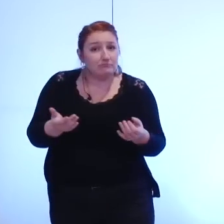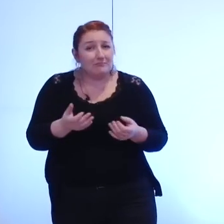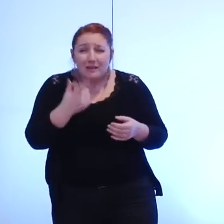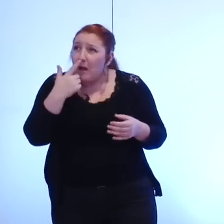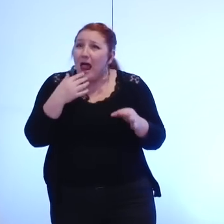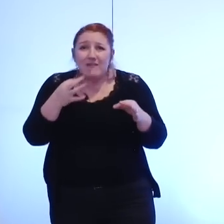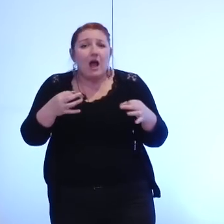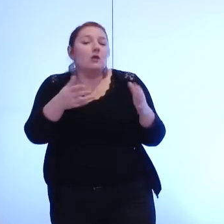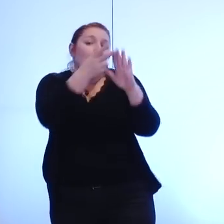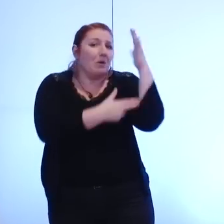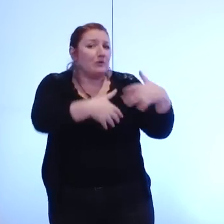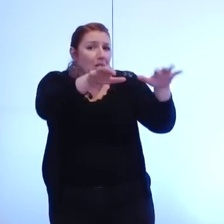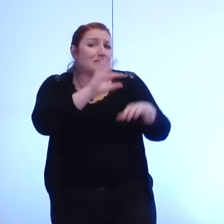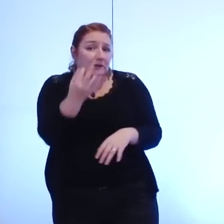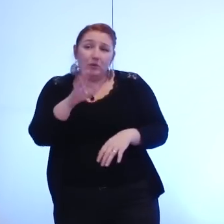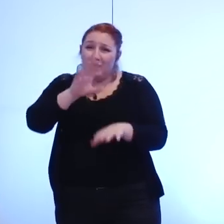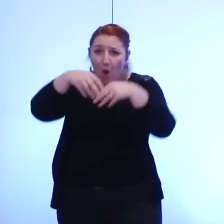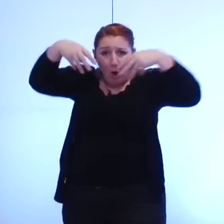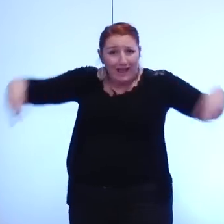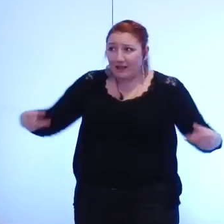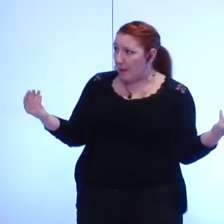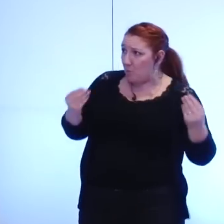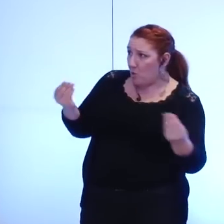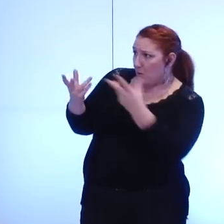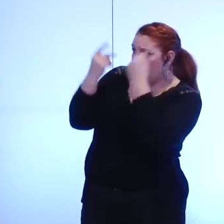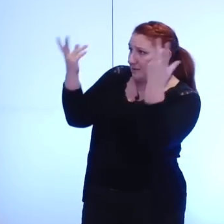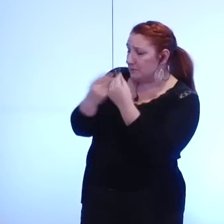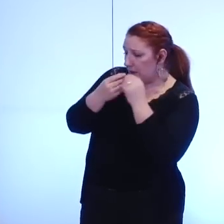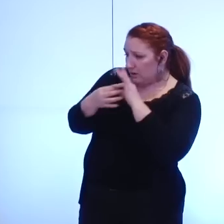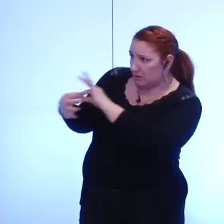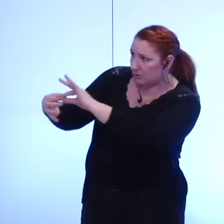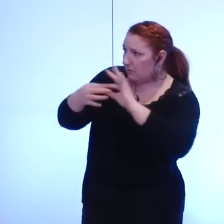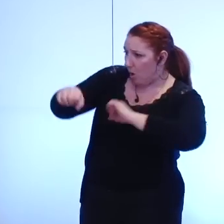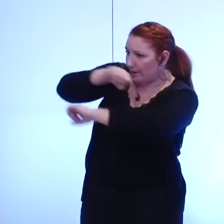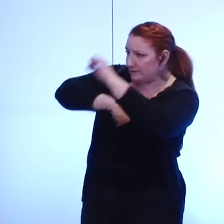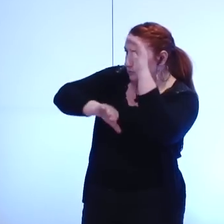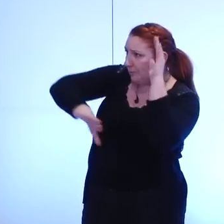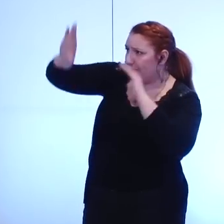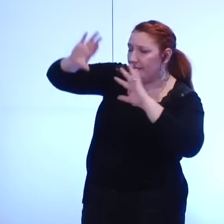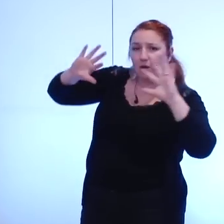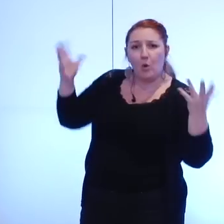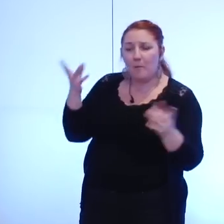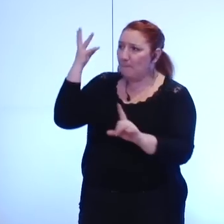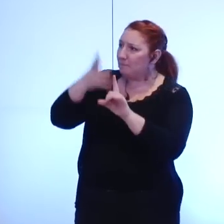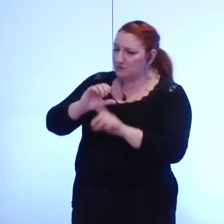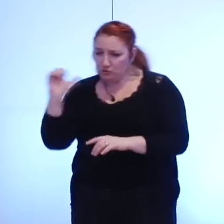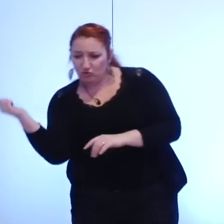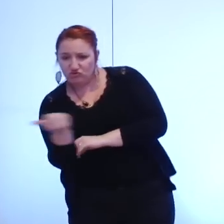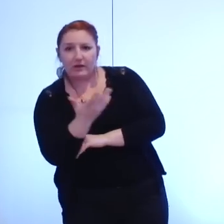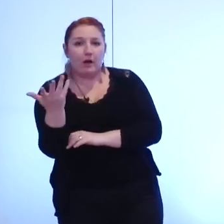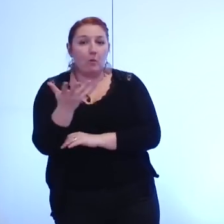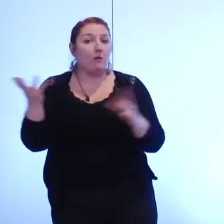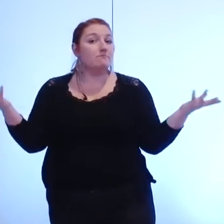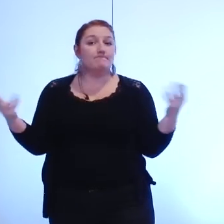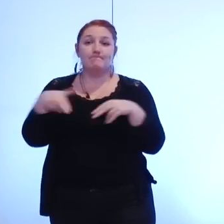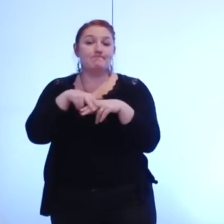mais toujours pas un organigramme qui nous explique comment tout ça s'articule comment tout ça fonctionne quelle mission les personnels remplissent et nous